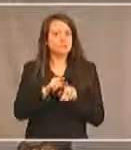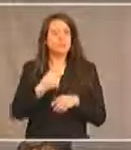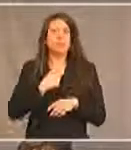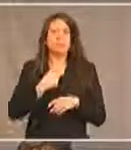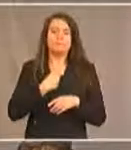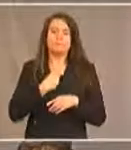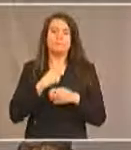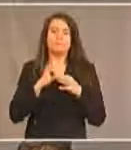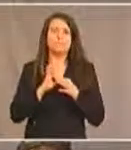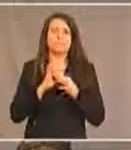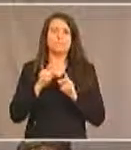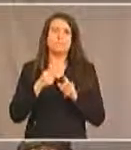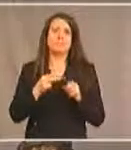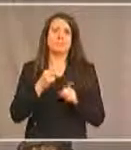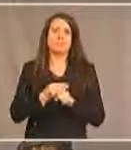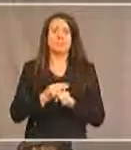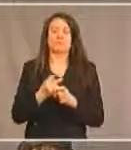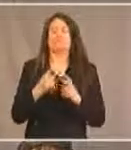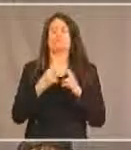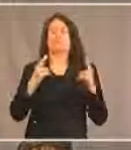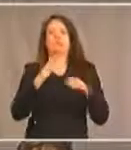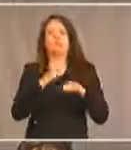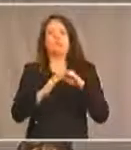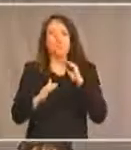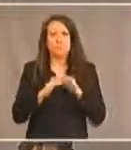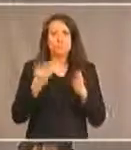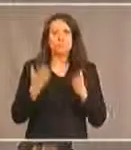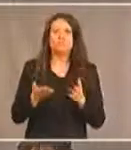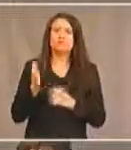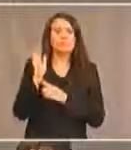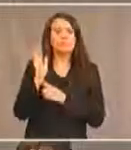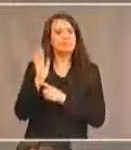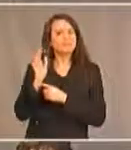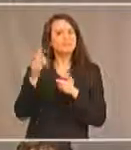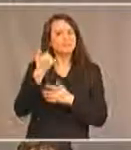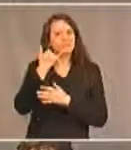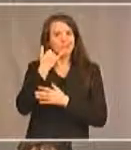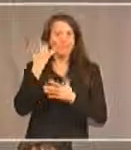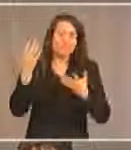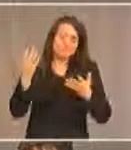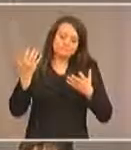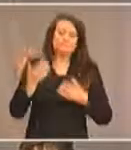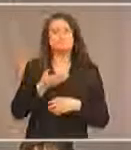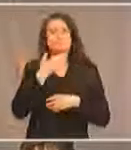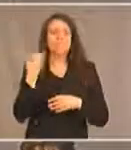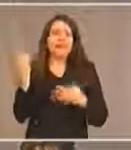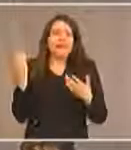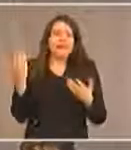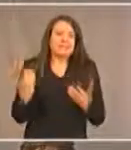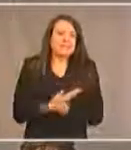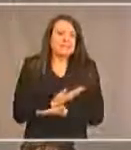Je suis très heureuse de vous faire ma présentation par téléphone aujourd'hui. Malheureusement, je